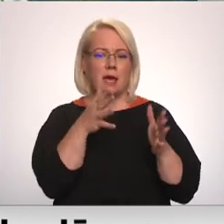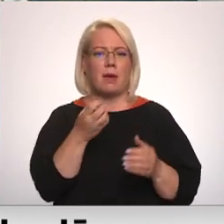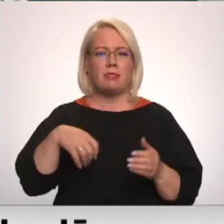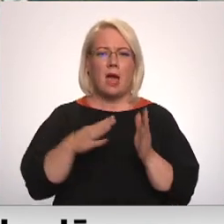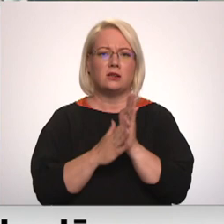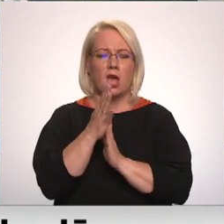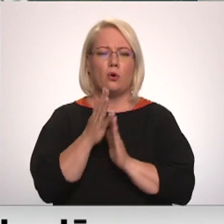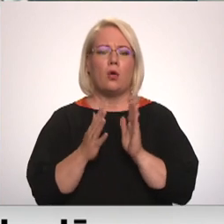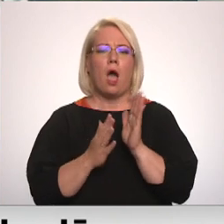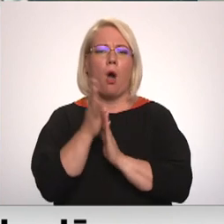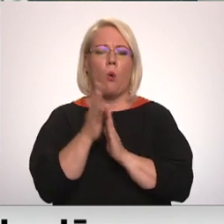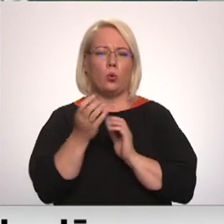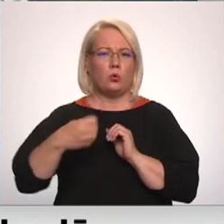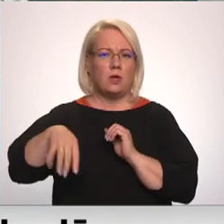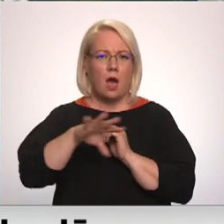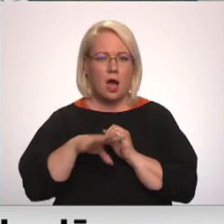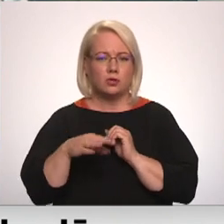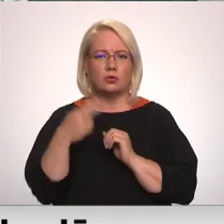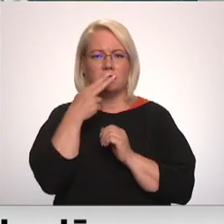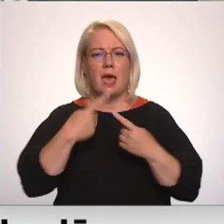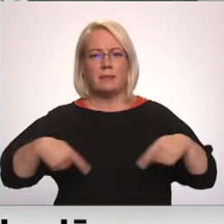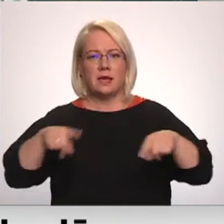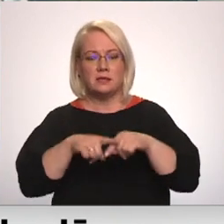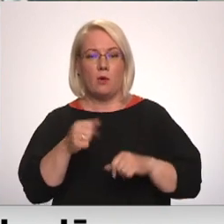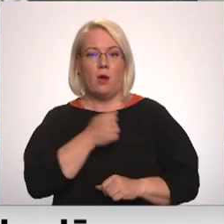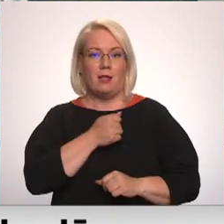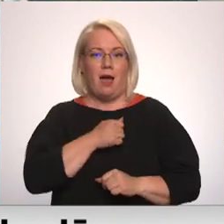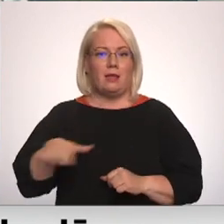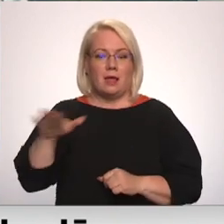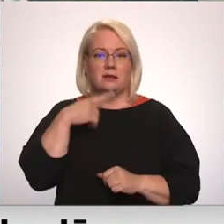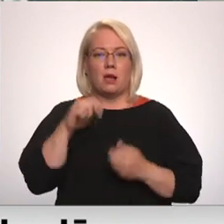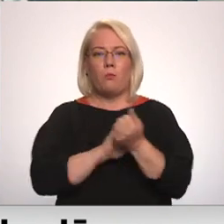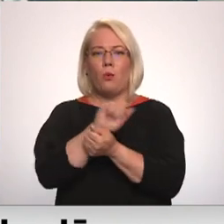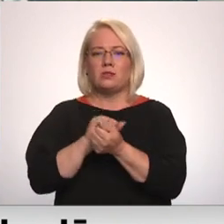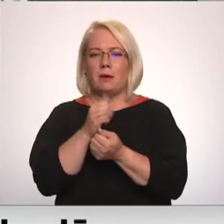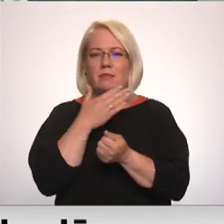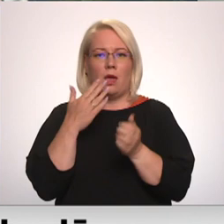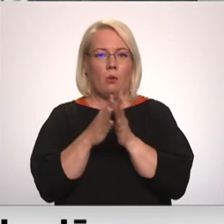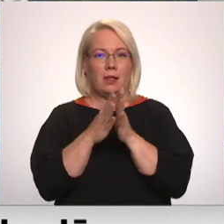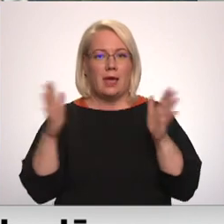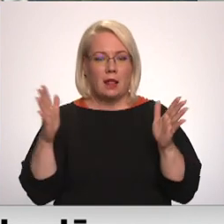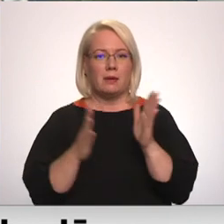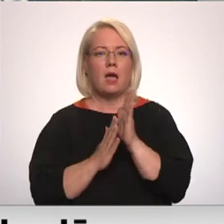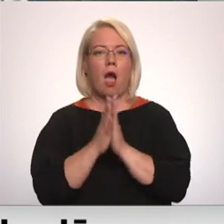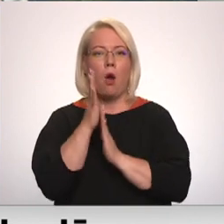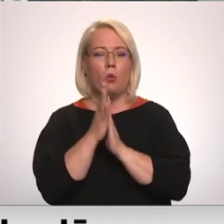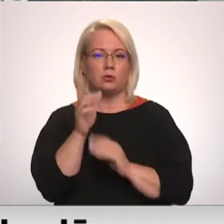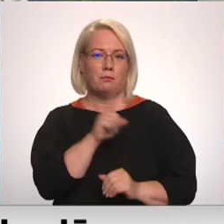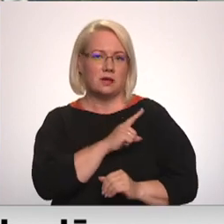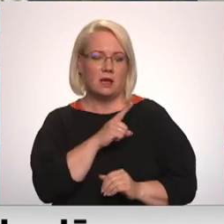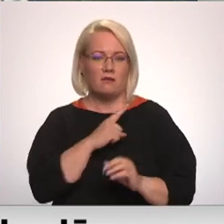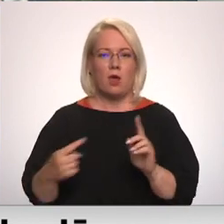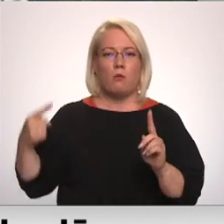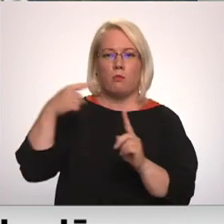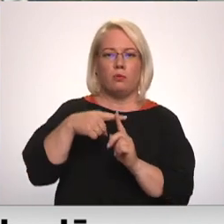augļu dārzu saimniecībās un uzņēmos Latgale atzīst, ka pagaidām postījumi nav lieli, tomēr, lai august pasargātu klāt nākušu